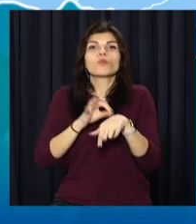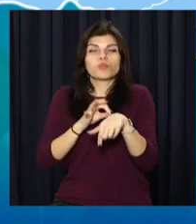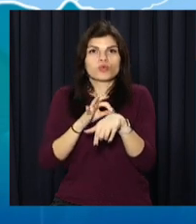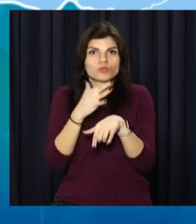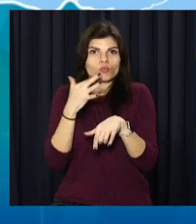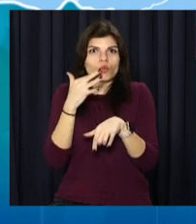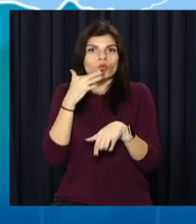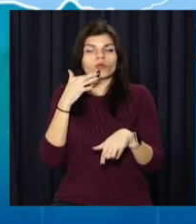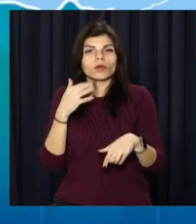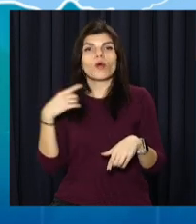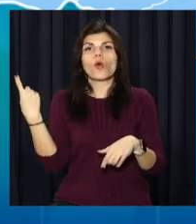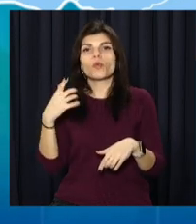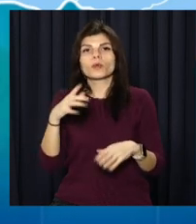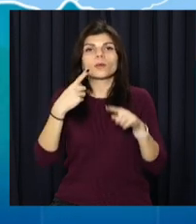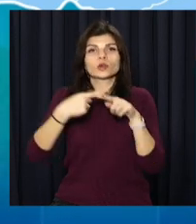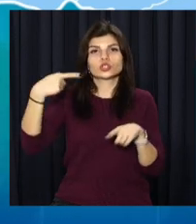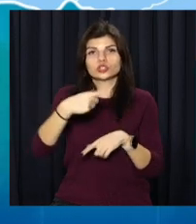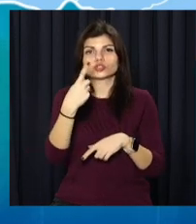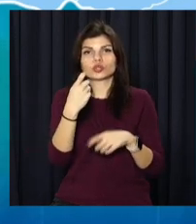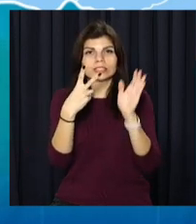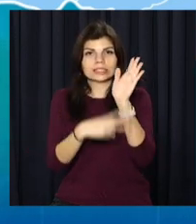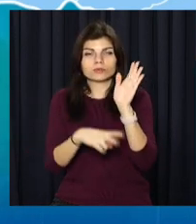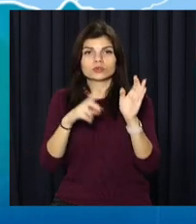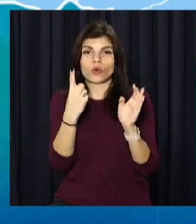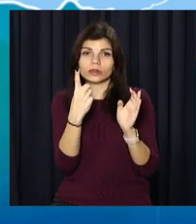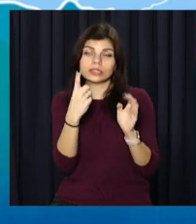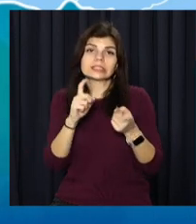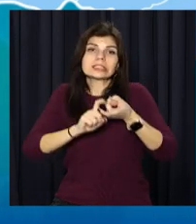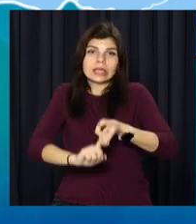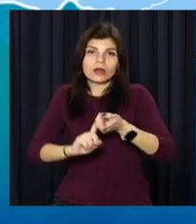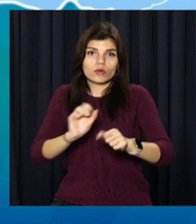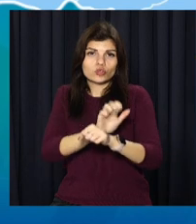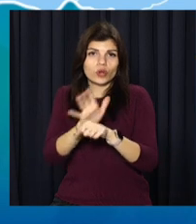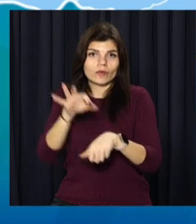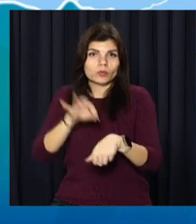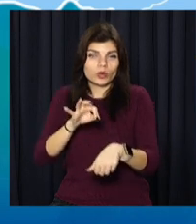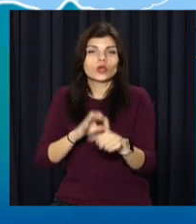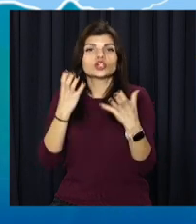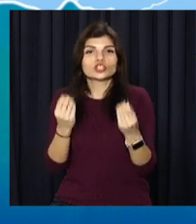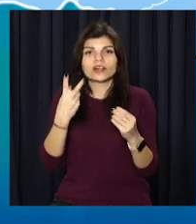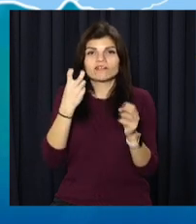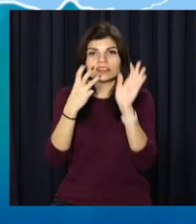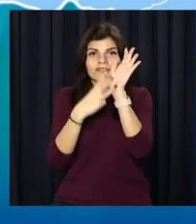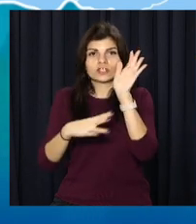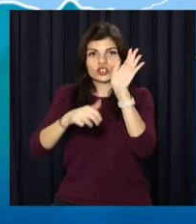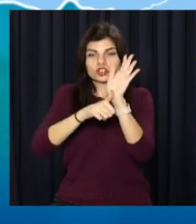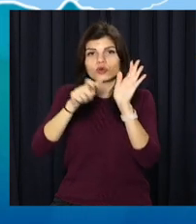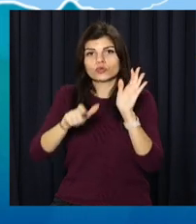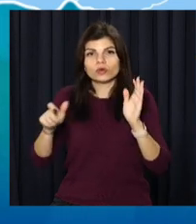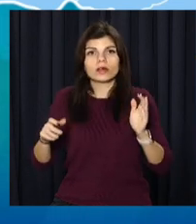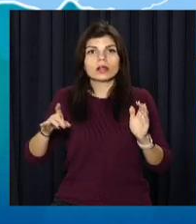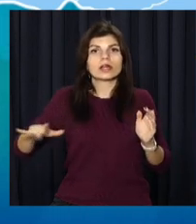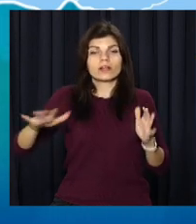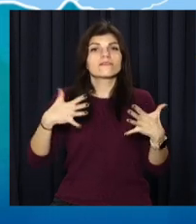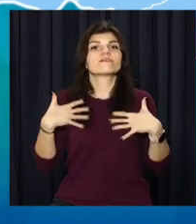на корону. В області плюс 1171 заражений. Водночас ще 286 мешканців